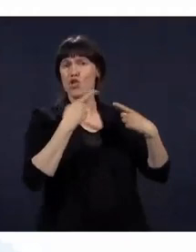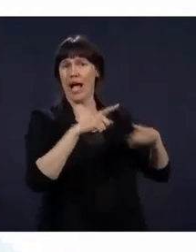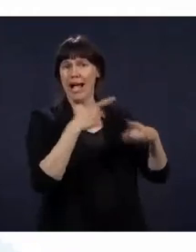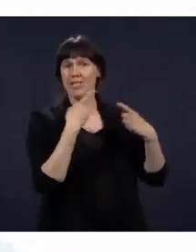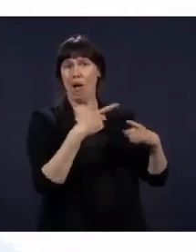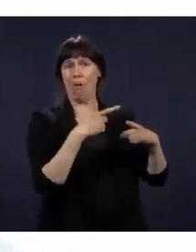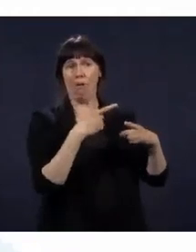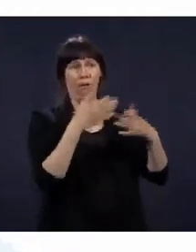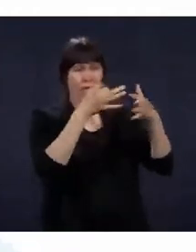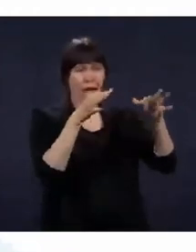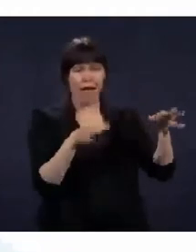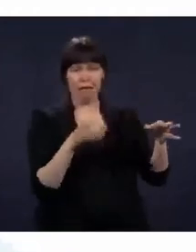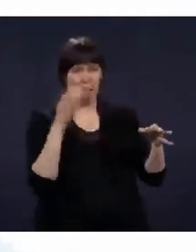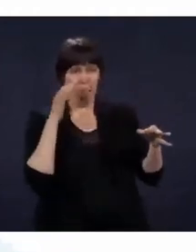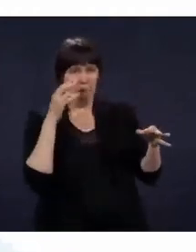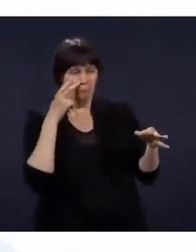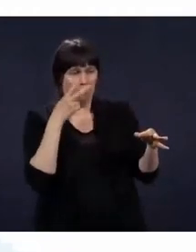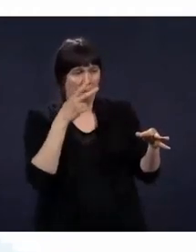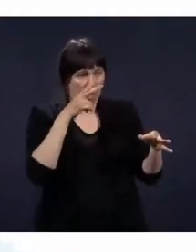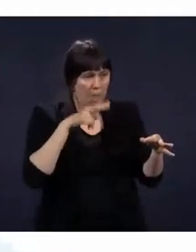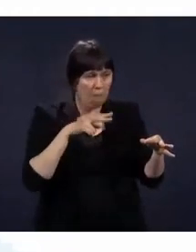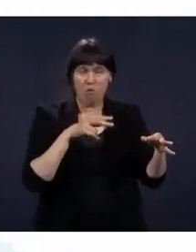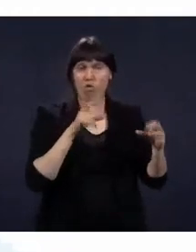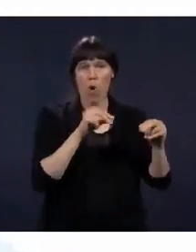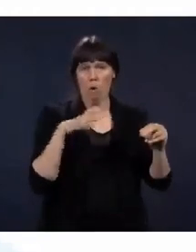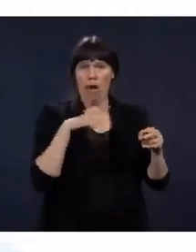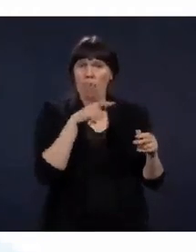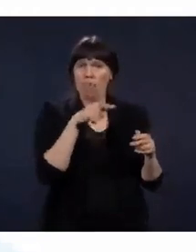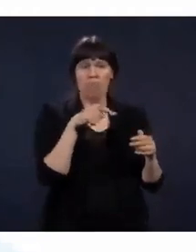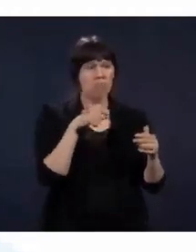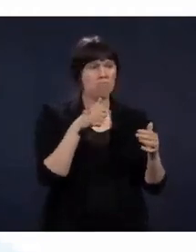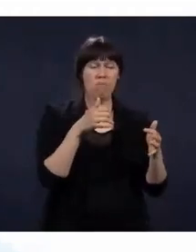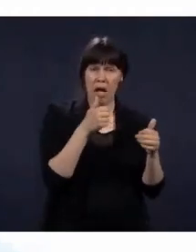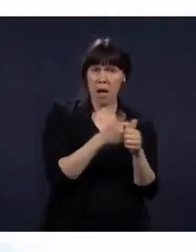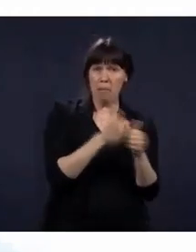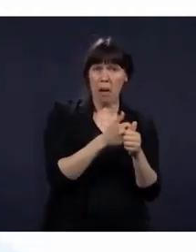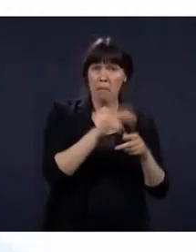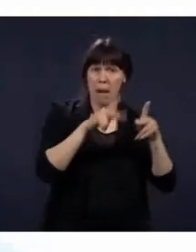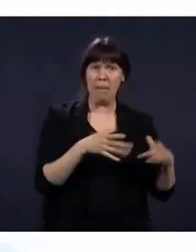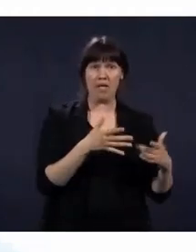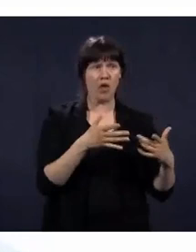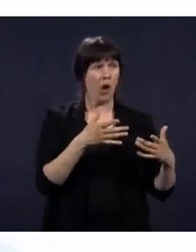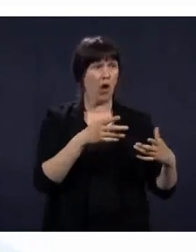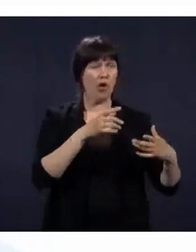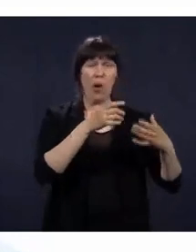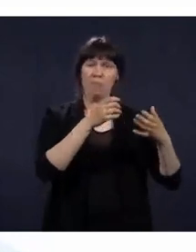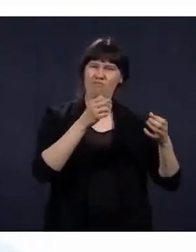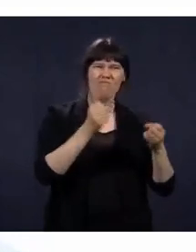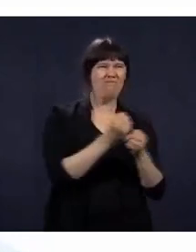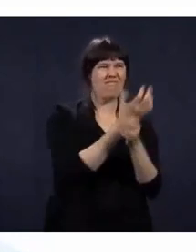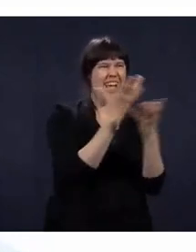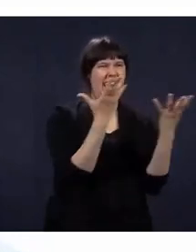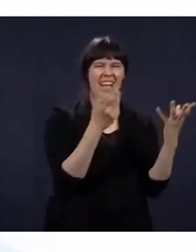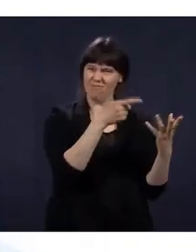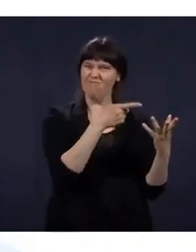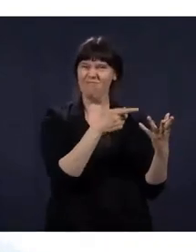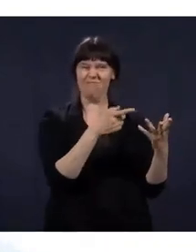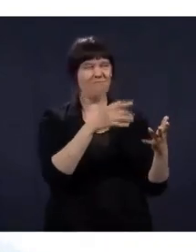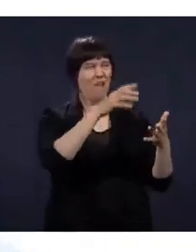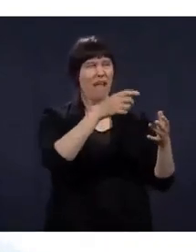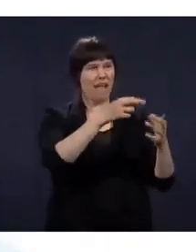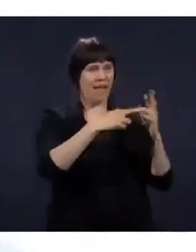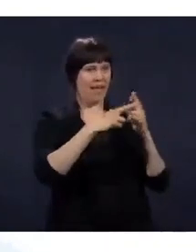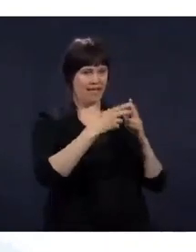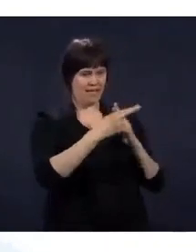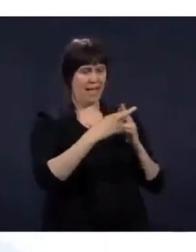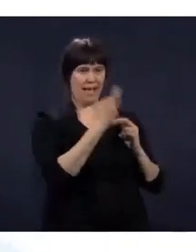la personne qui l'avait faite m'a demandé si je pouvais lui faire un petit retour. Je lui avais dit, oui, je vais le faire avec ma famille ce week-end, on va